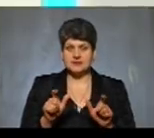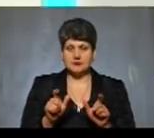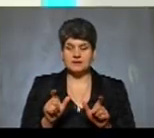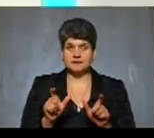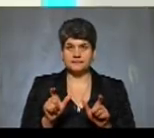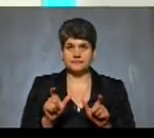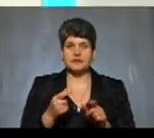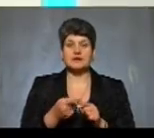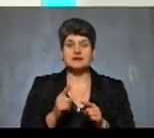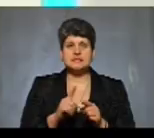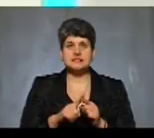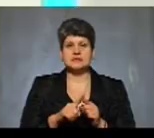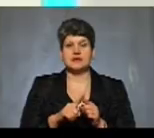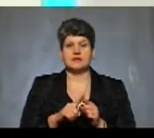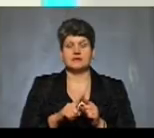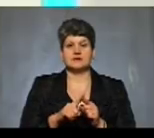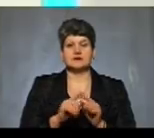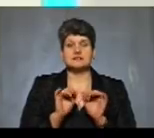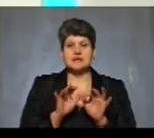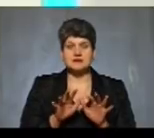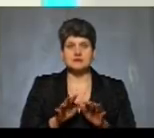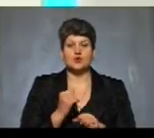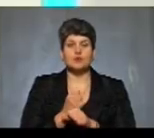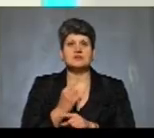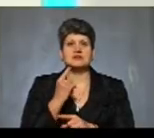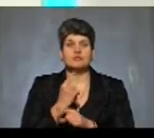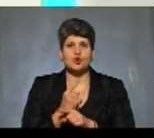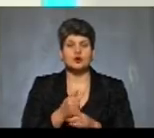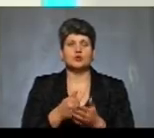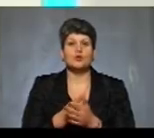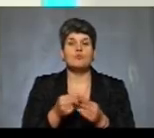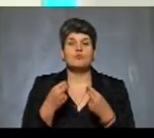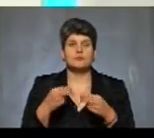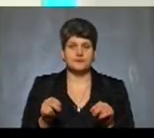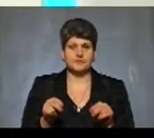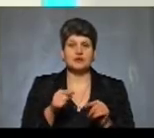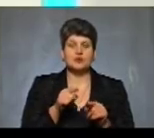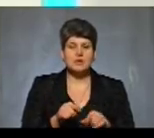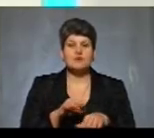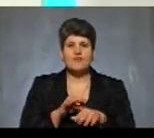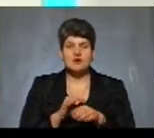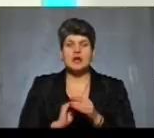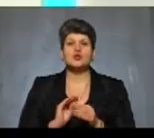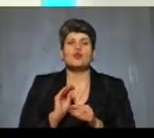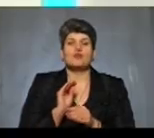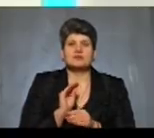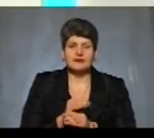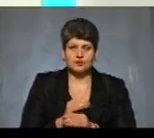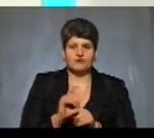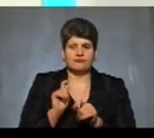переставляє цей лікарський засіб в карантин. Тобто, заборона однозначно до реалізації. І тоді проводяться додаткові дії Держлікслужби,